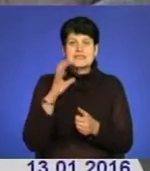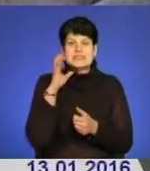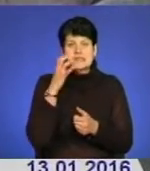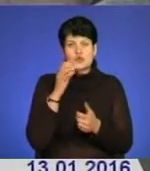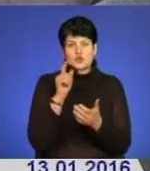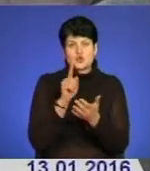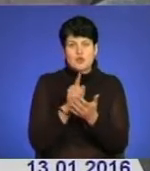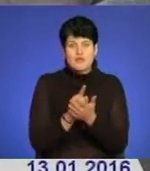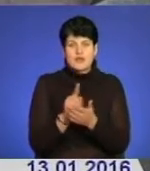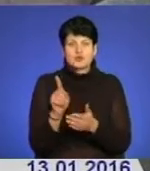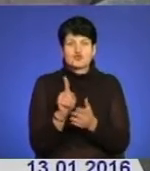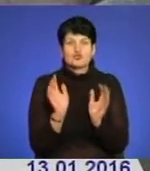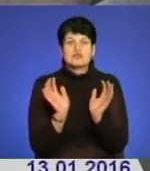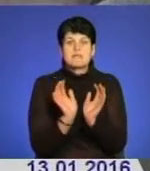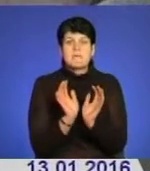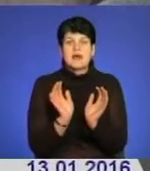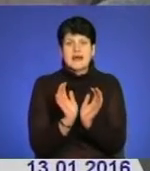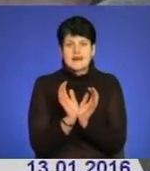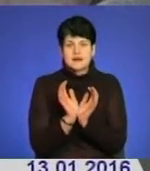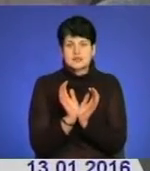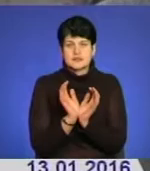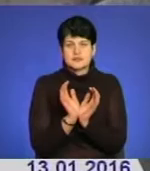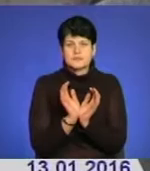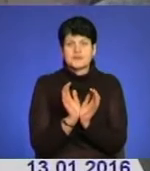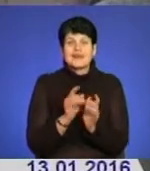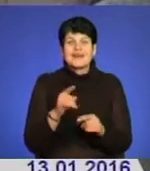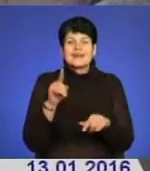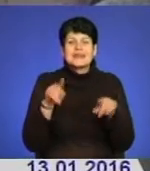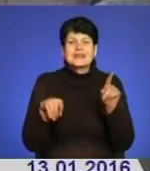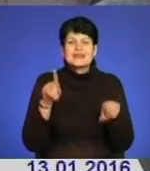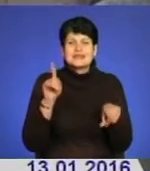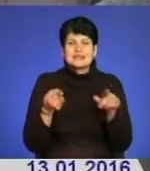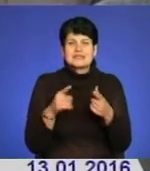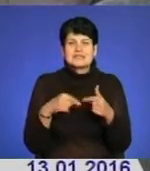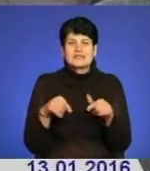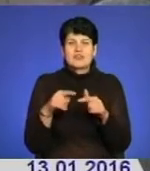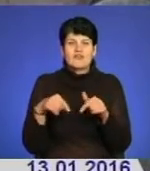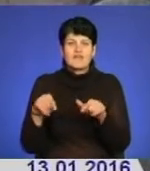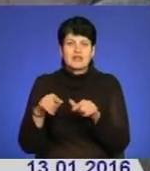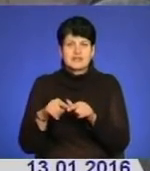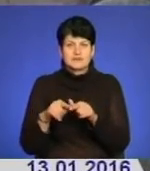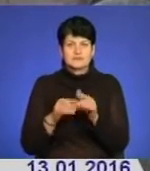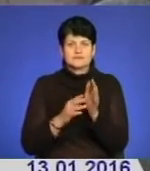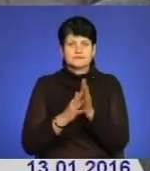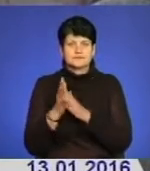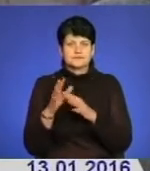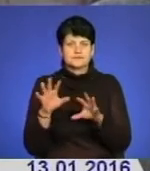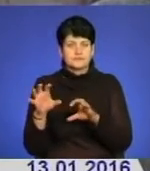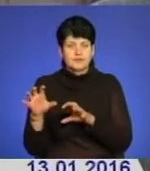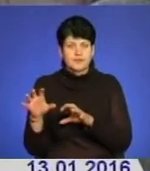зобов'язання щодо збереження таких рідкісних видів флори і фауни. Але,